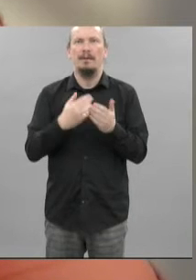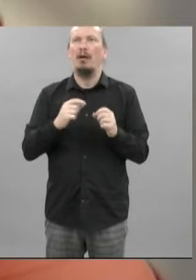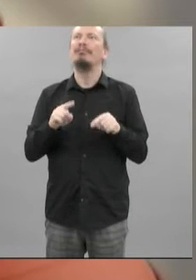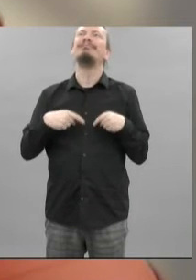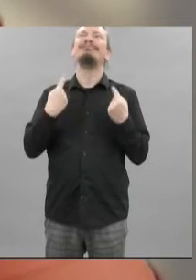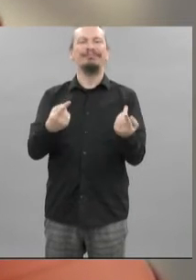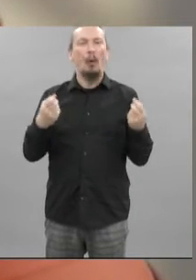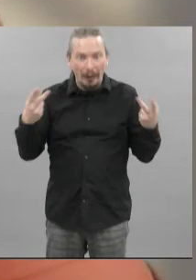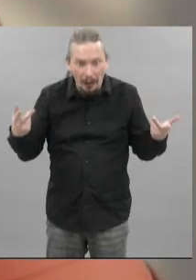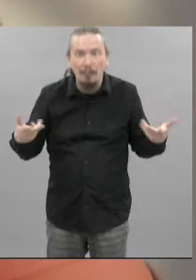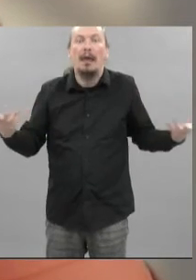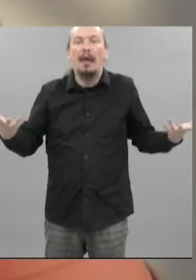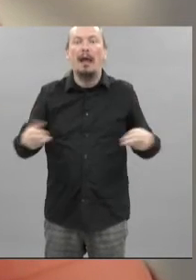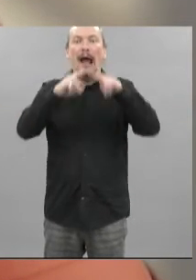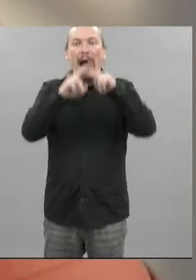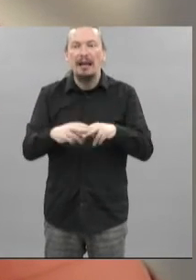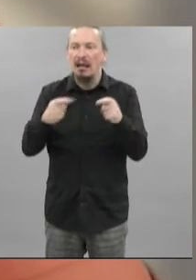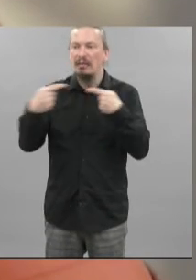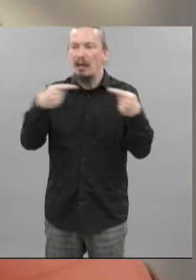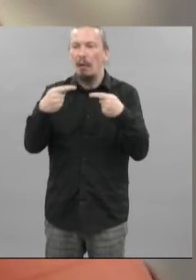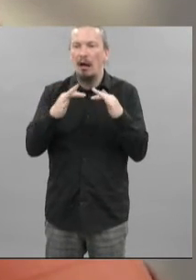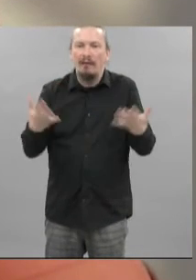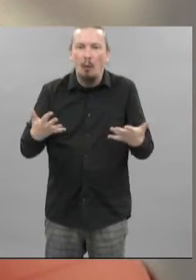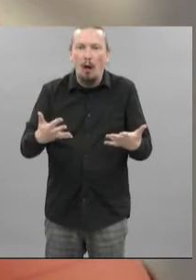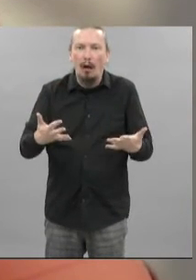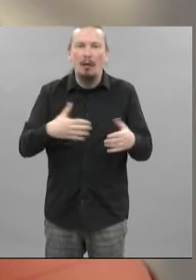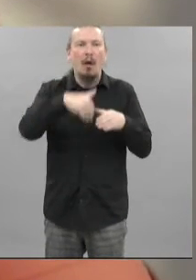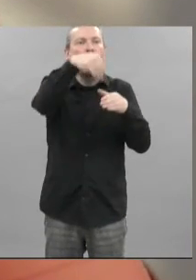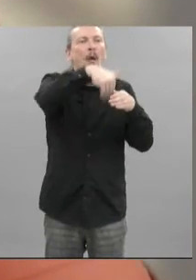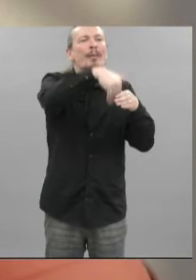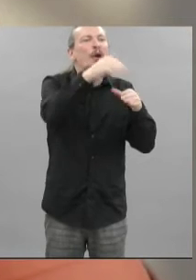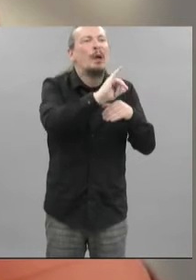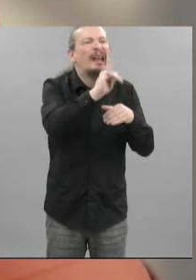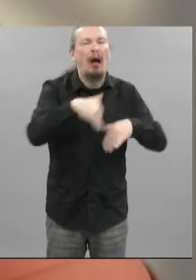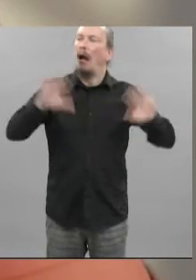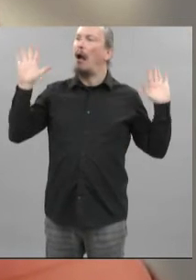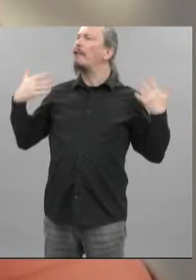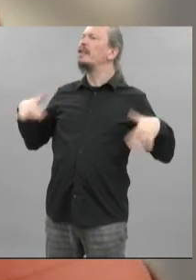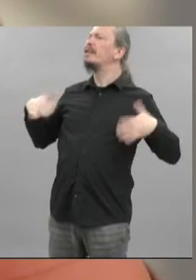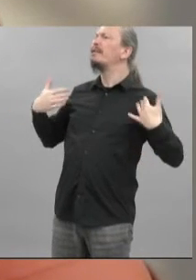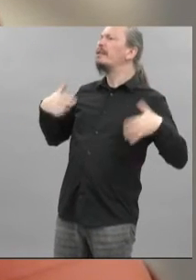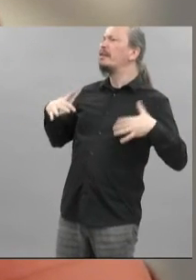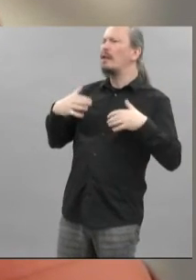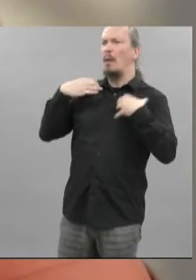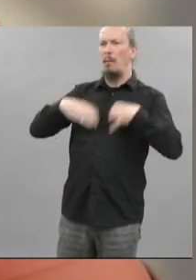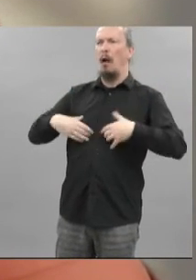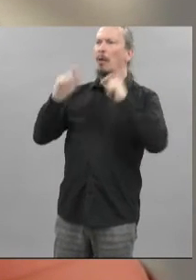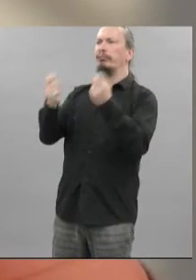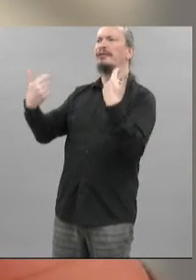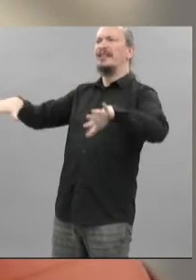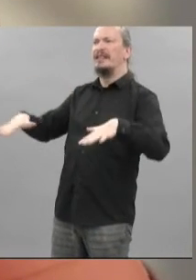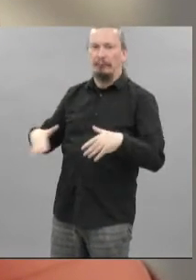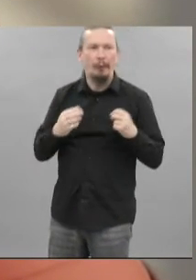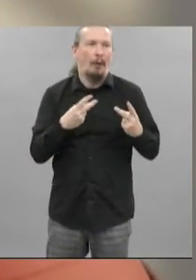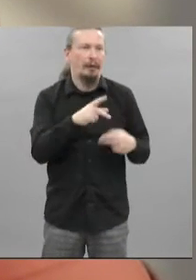En effet, que nous reste-t-il à concerter ? La composition, non. Celle-ci n'est pas discutée puisque les membres y sont directement nommément désignés.